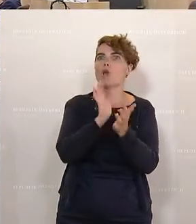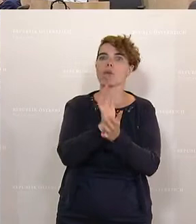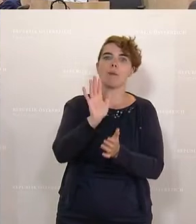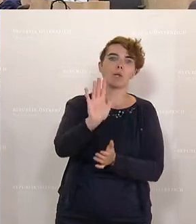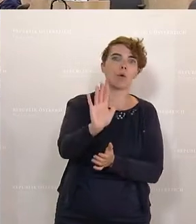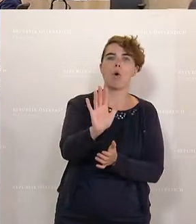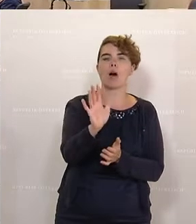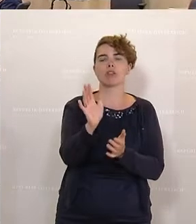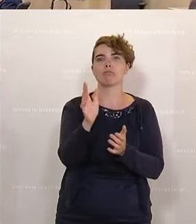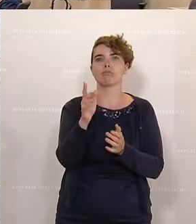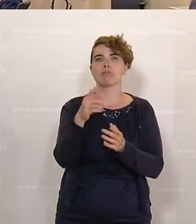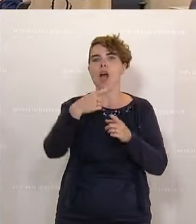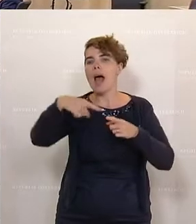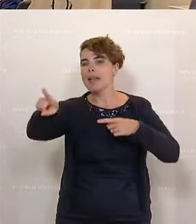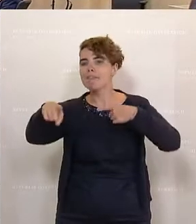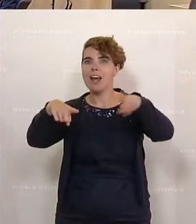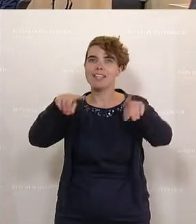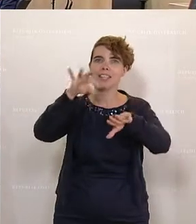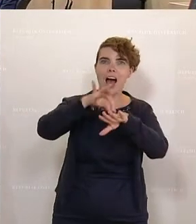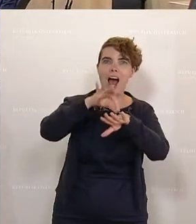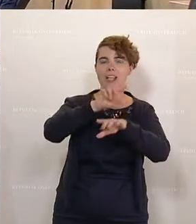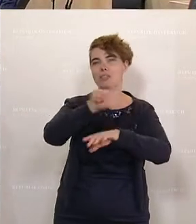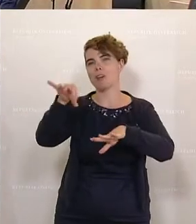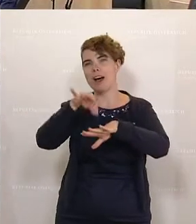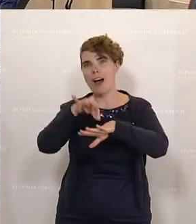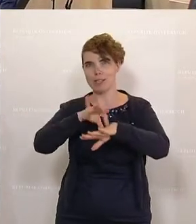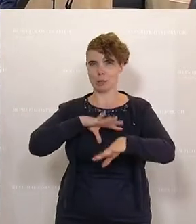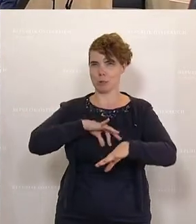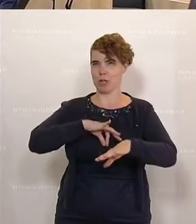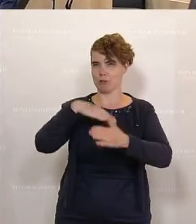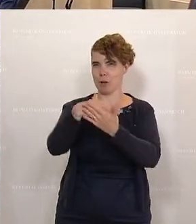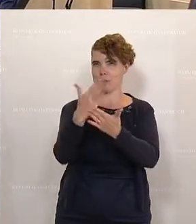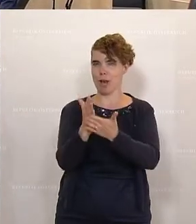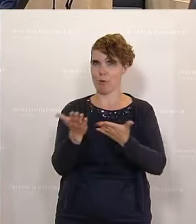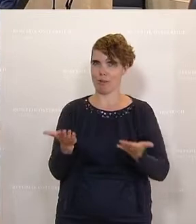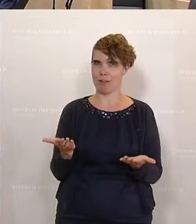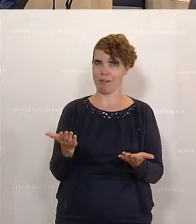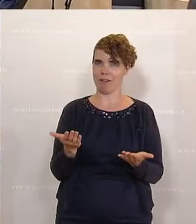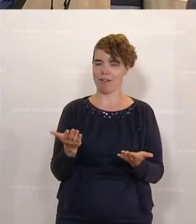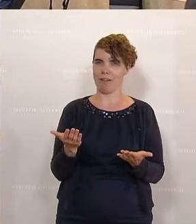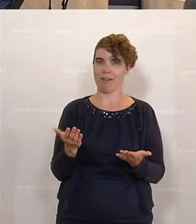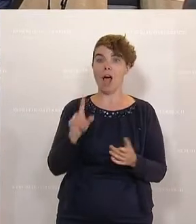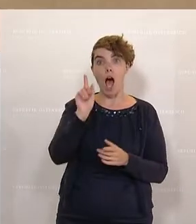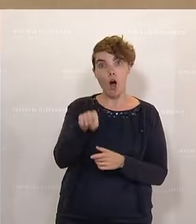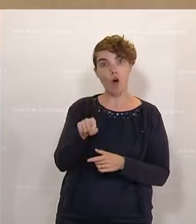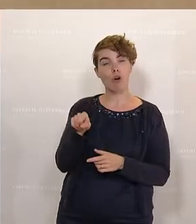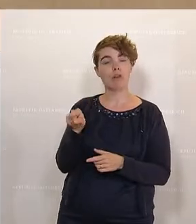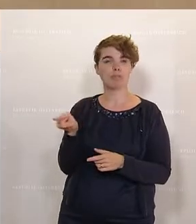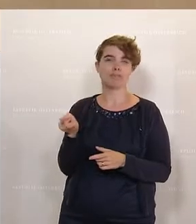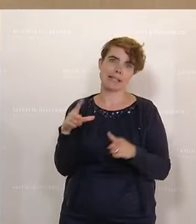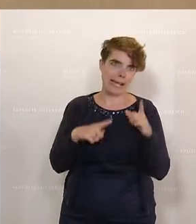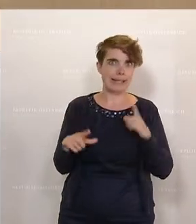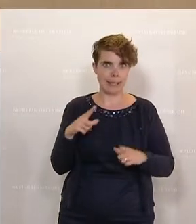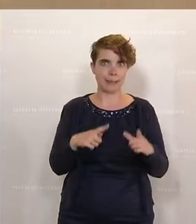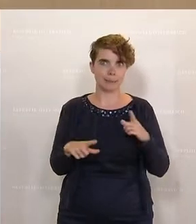haben die einweisenden Ärztinnen und die Fachärztinnen der psychiatrischen Abteilung? Wir haben auch leider